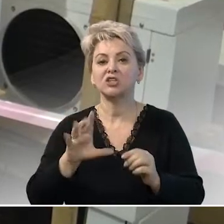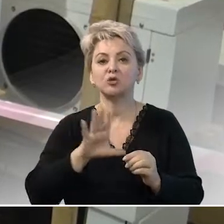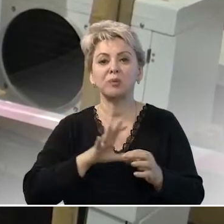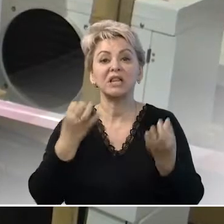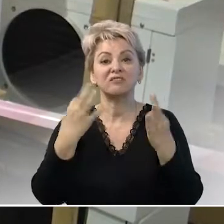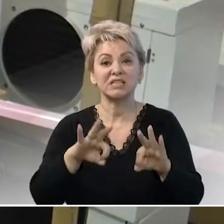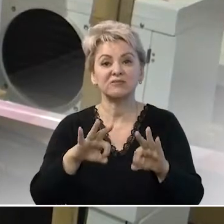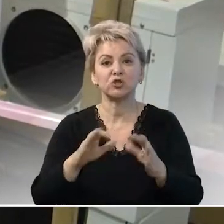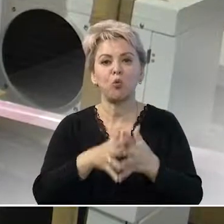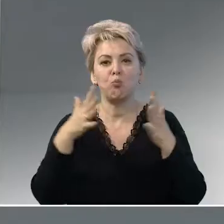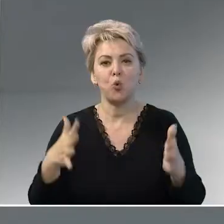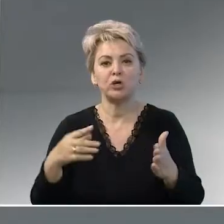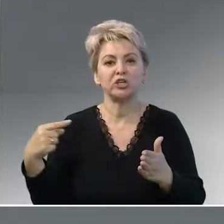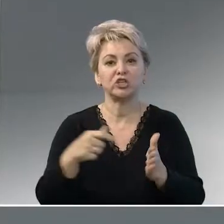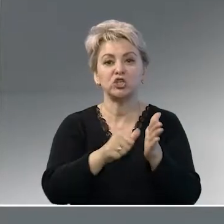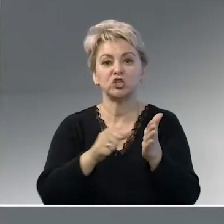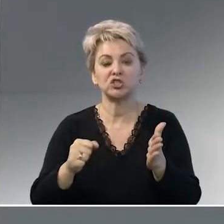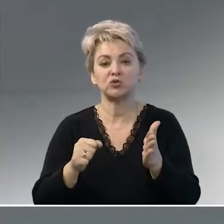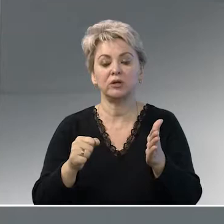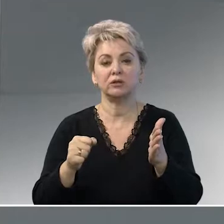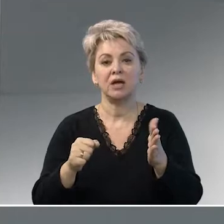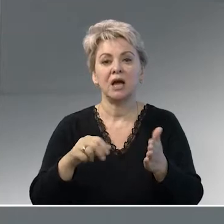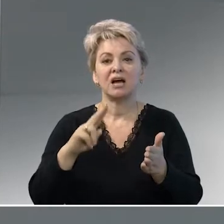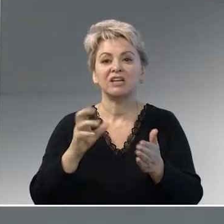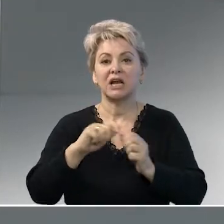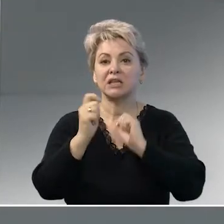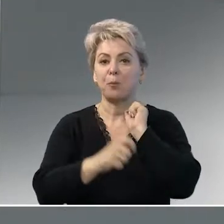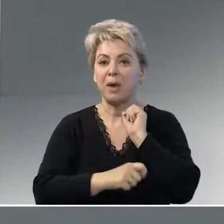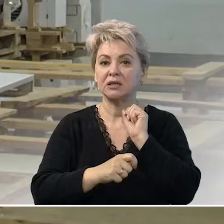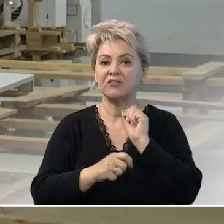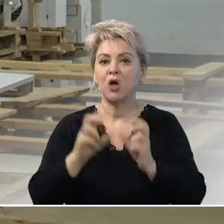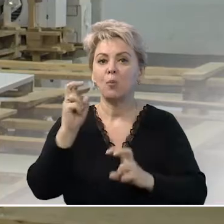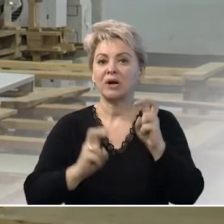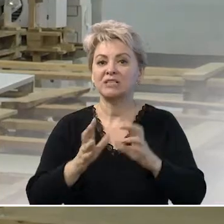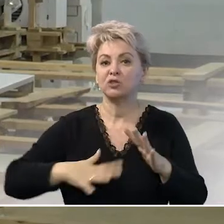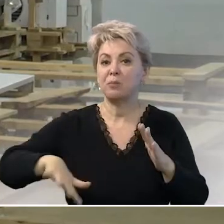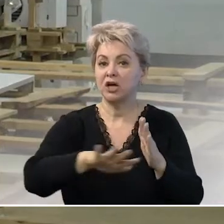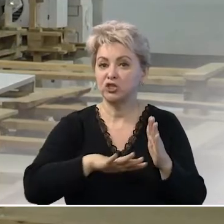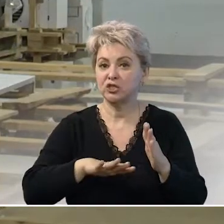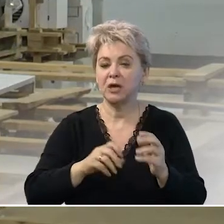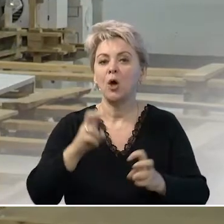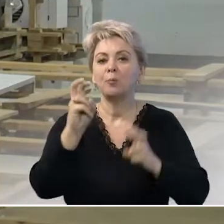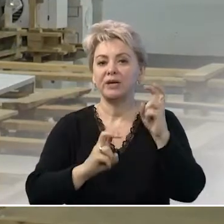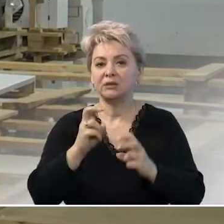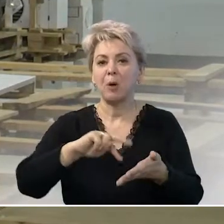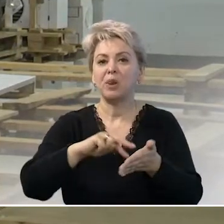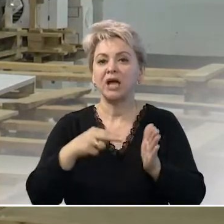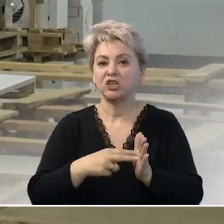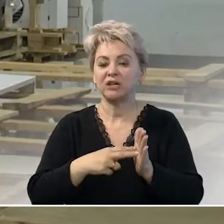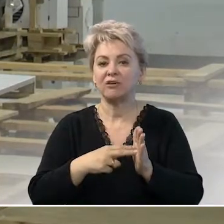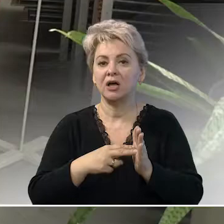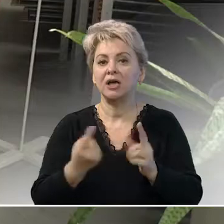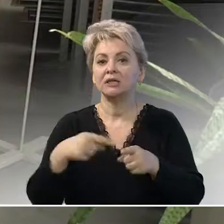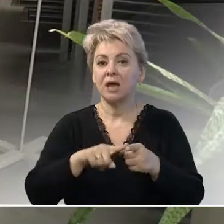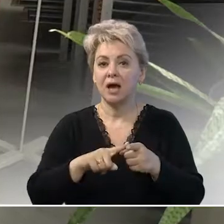высвобождено более 1600 квадратных метров производственных площадей. Предприятие планировало